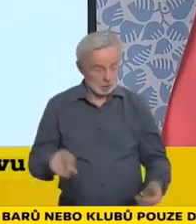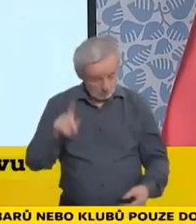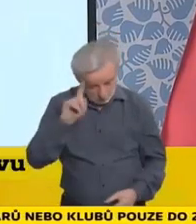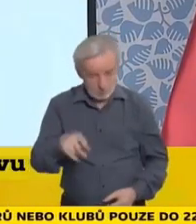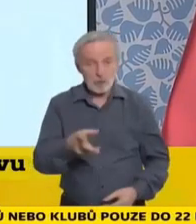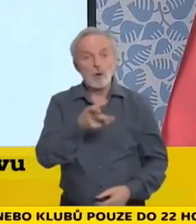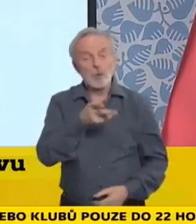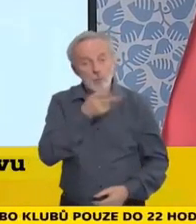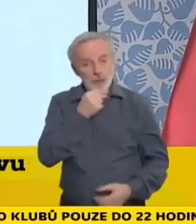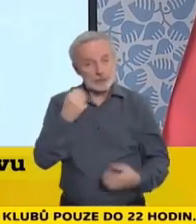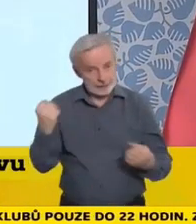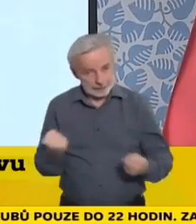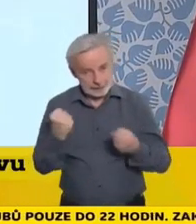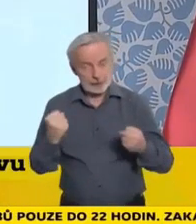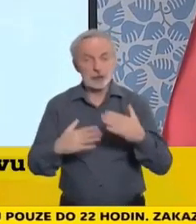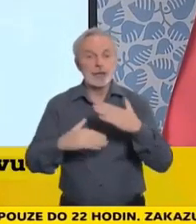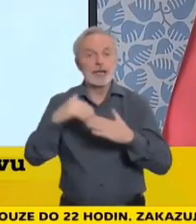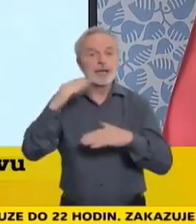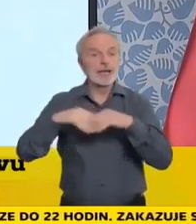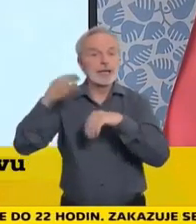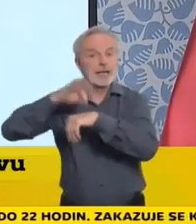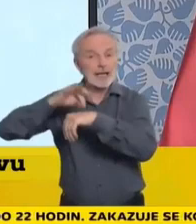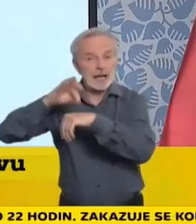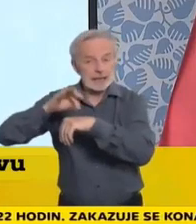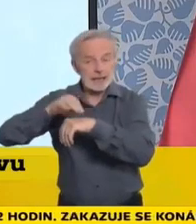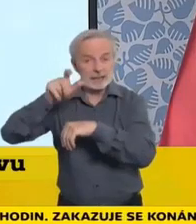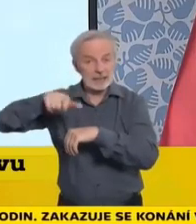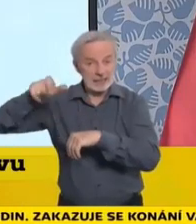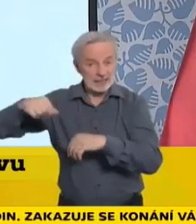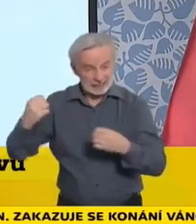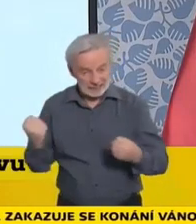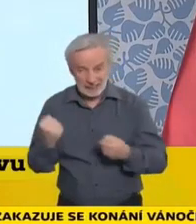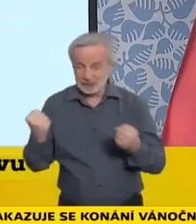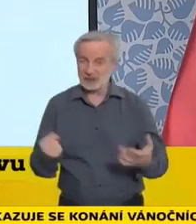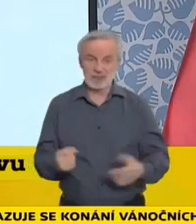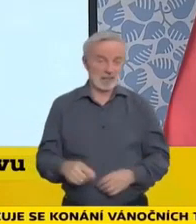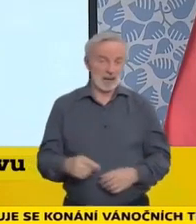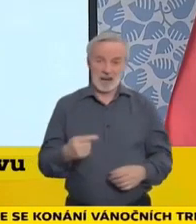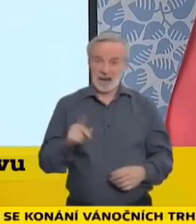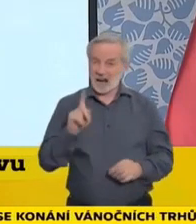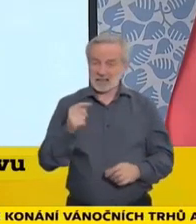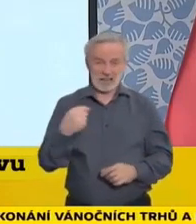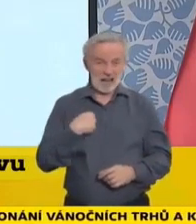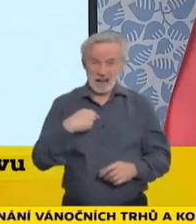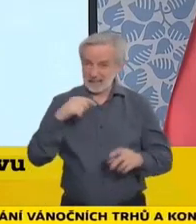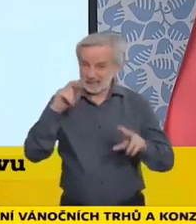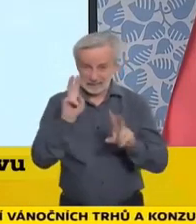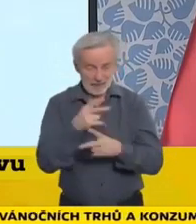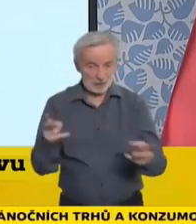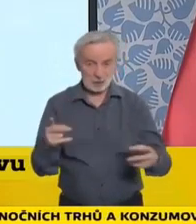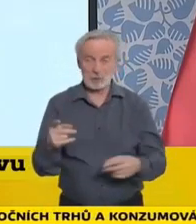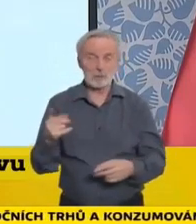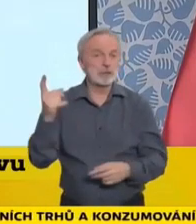nerozumím tomu, když slyšíme ty případy,